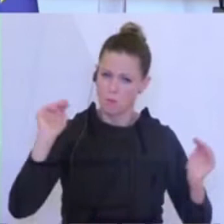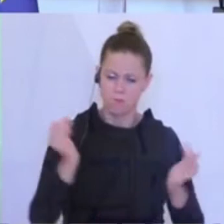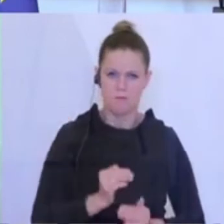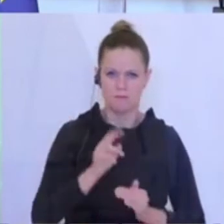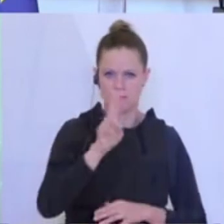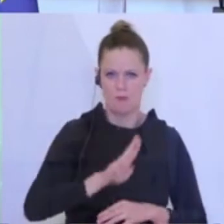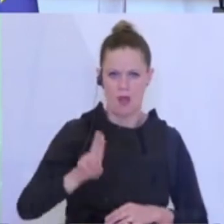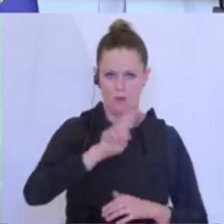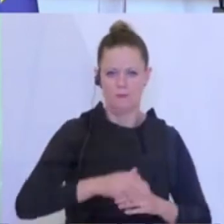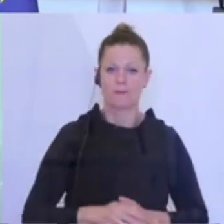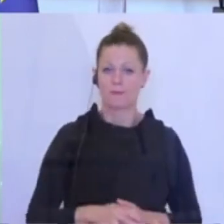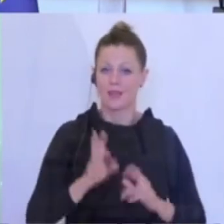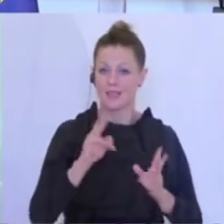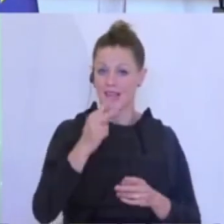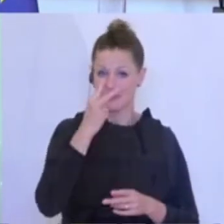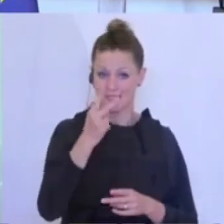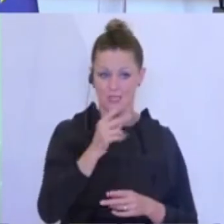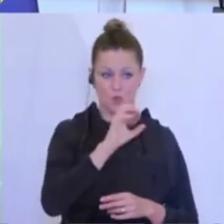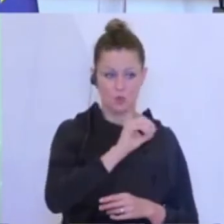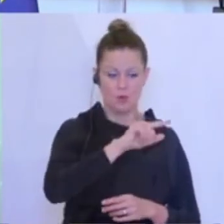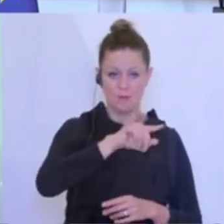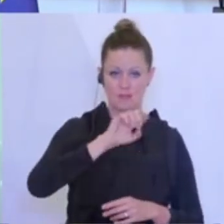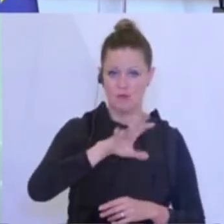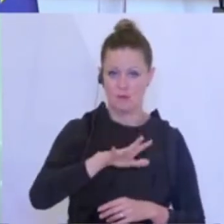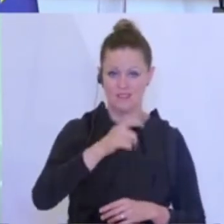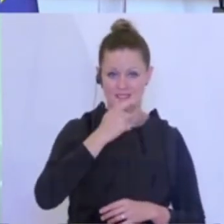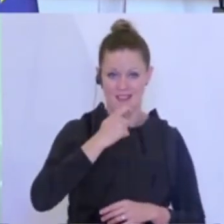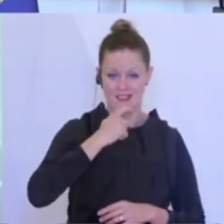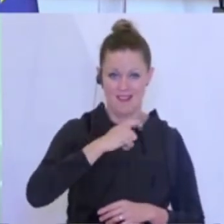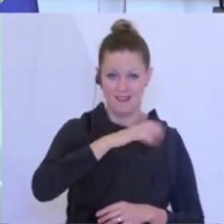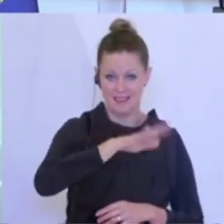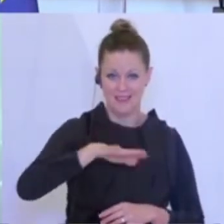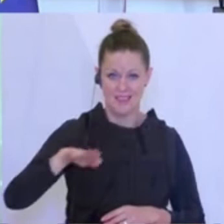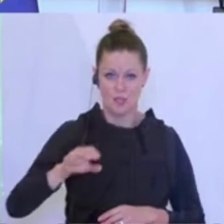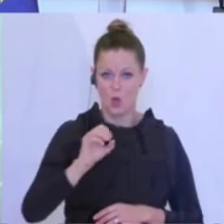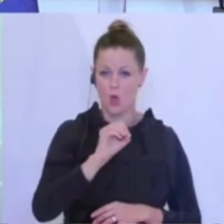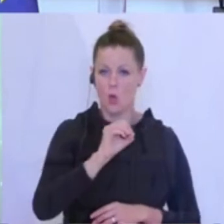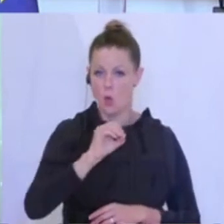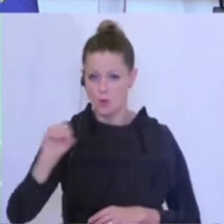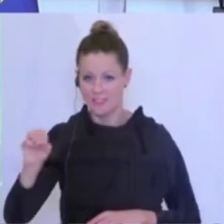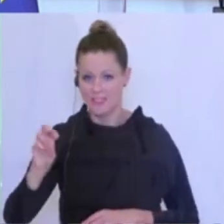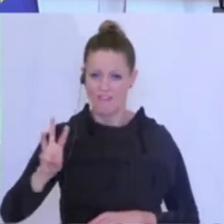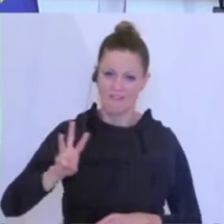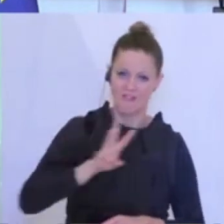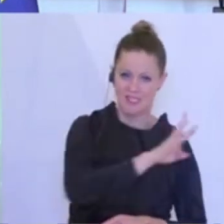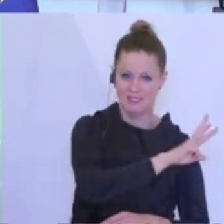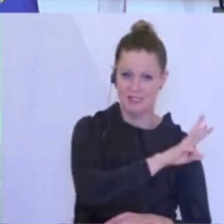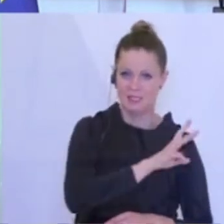Sie sehen, das Wachstum der 0 bis 15-Jährigen ist in den östlichen und westlichen Bundesländern